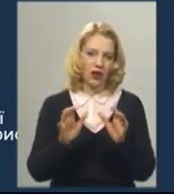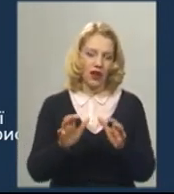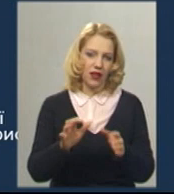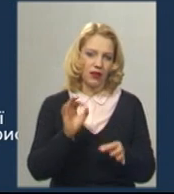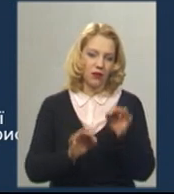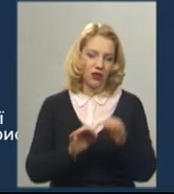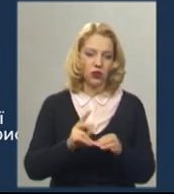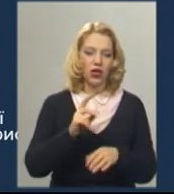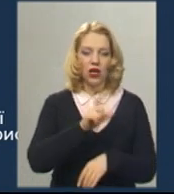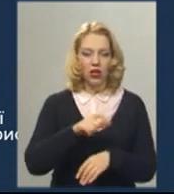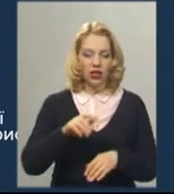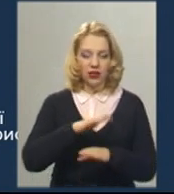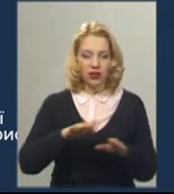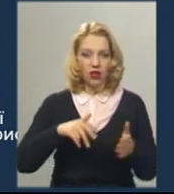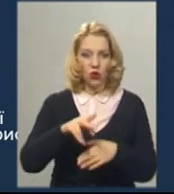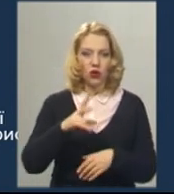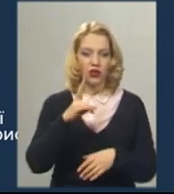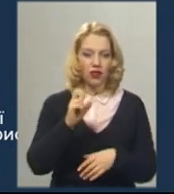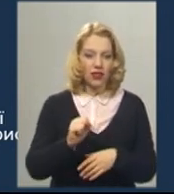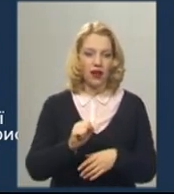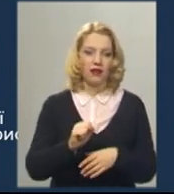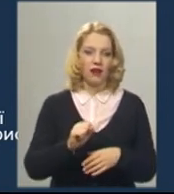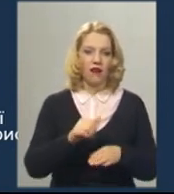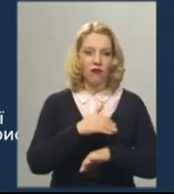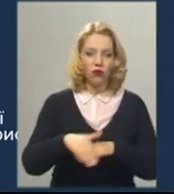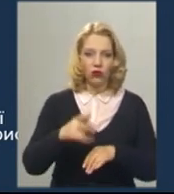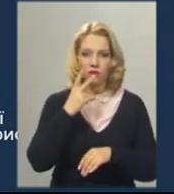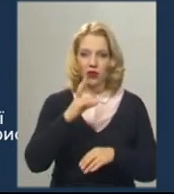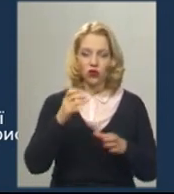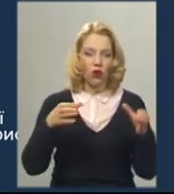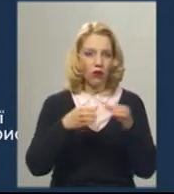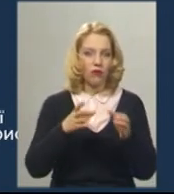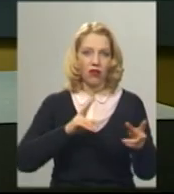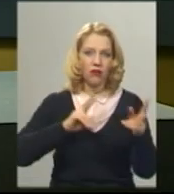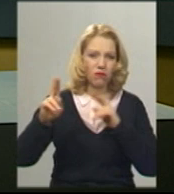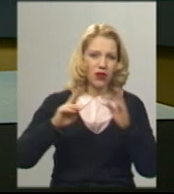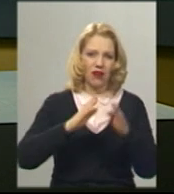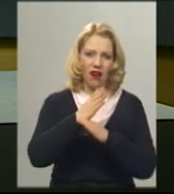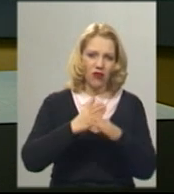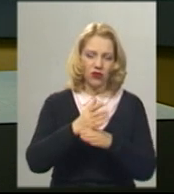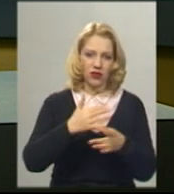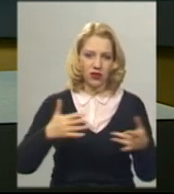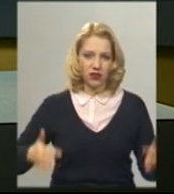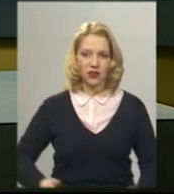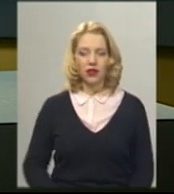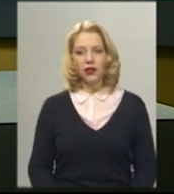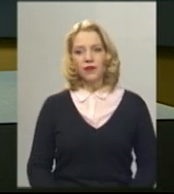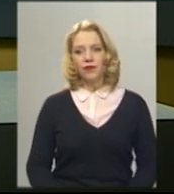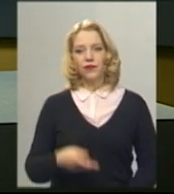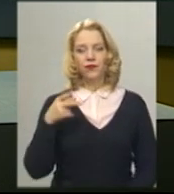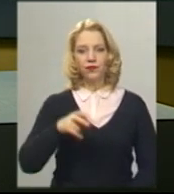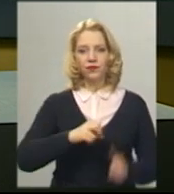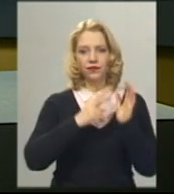виходять на вулицю, бачать, що цілий команди пиляють, ріжуть, трощать і таке інше. Ще у 2017